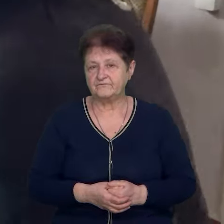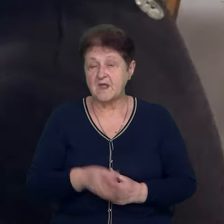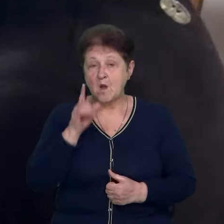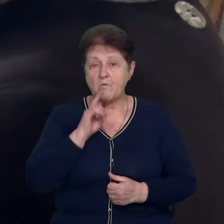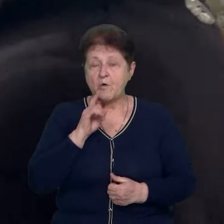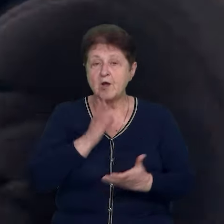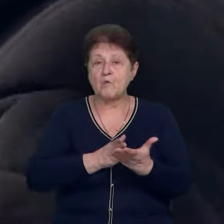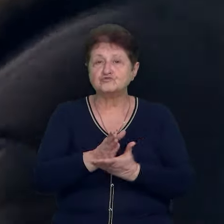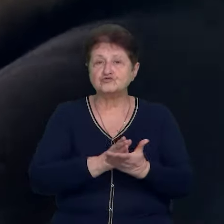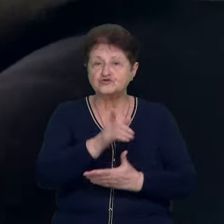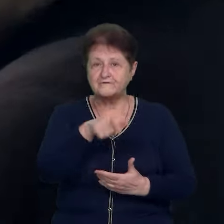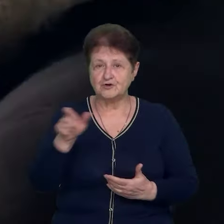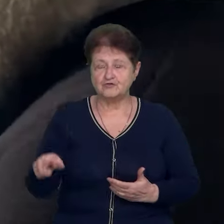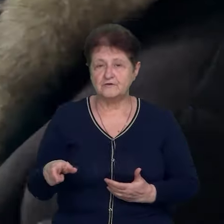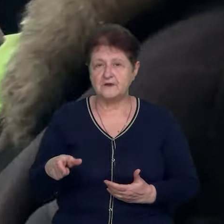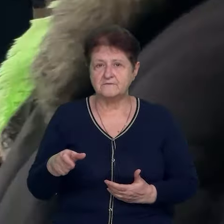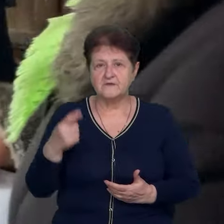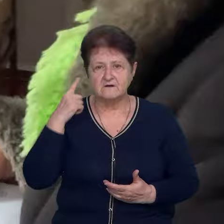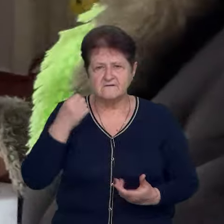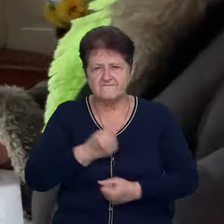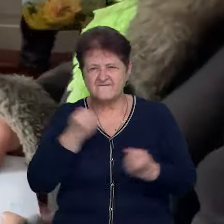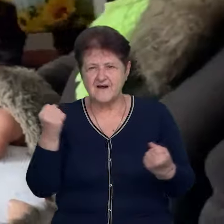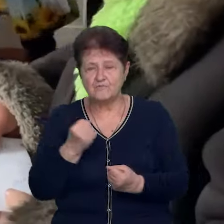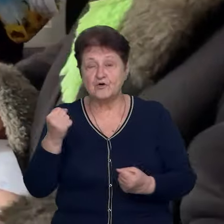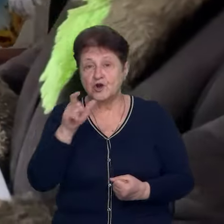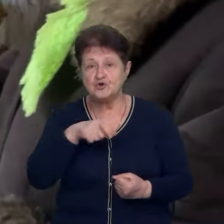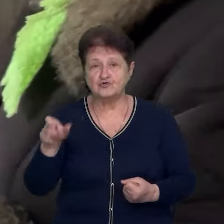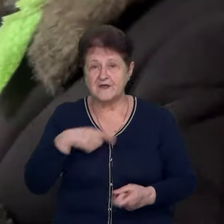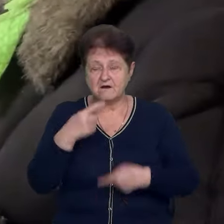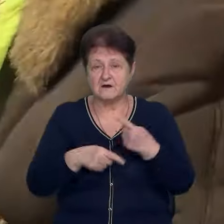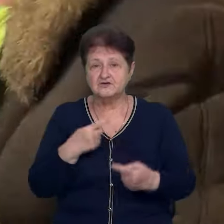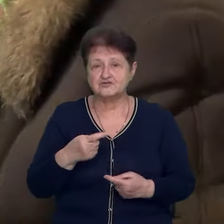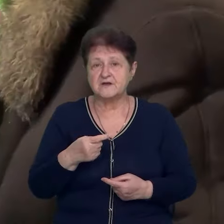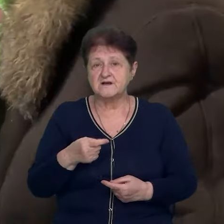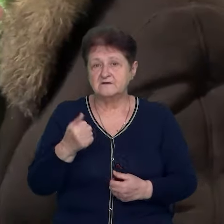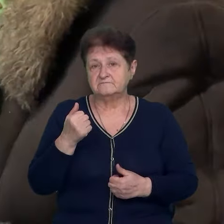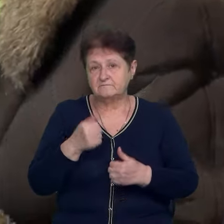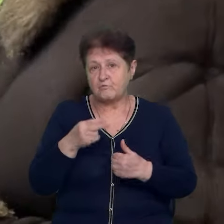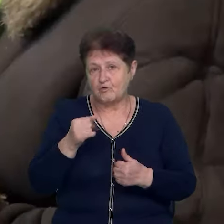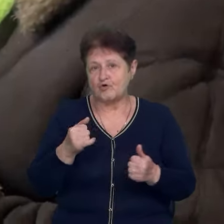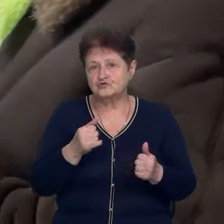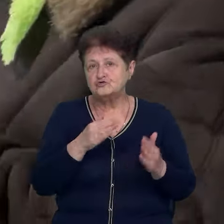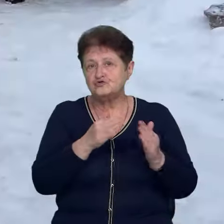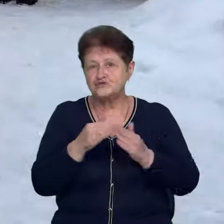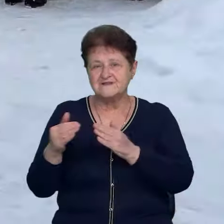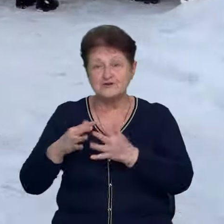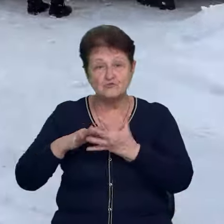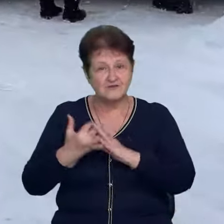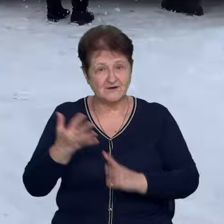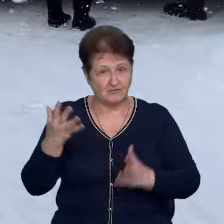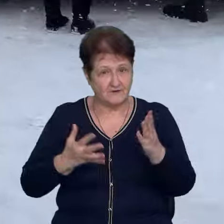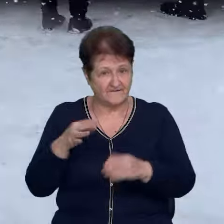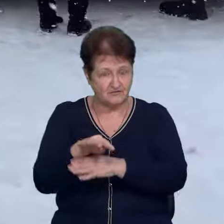Поки обслуговують людей, лунають гучні вибухи. Люди кажуть, що приходи ймовірно по сусідньому селу. Трохи